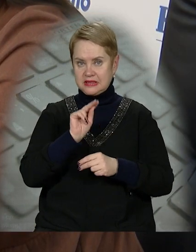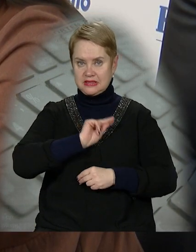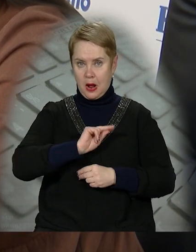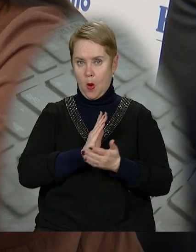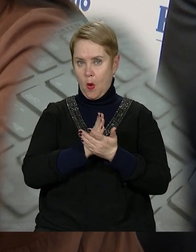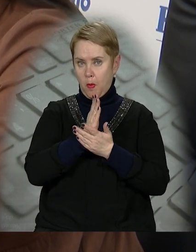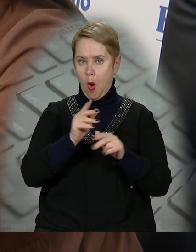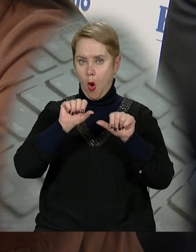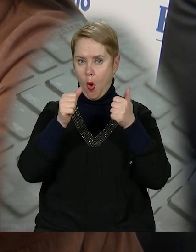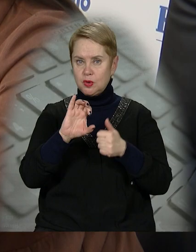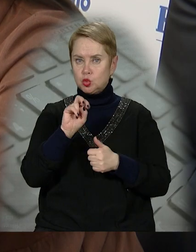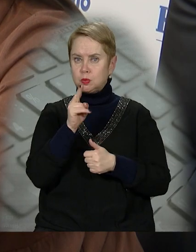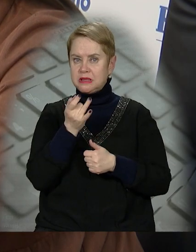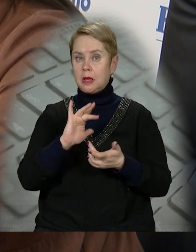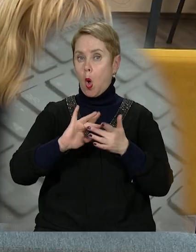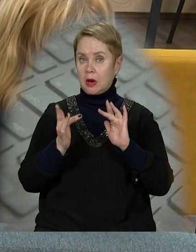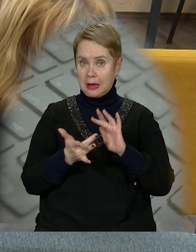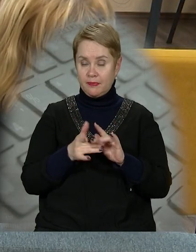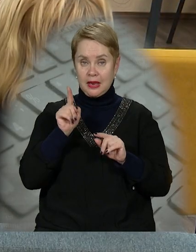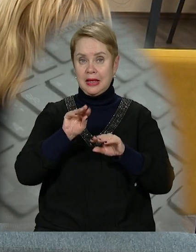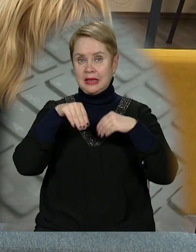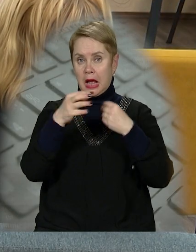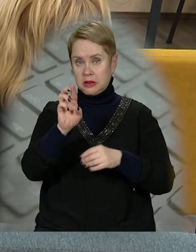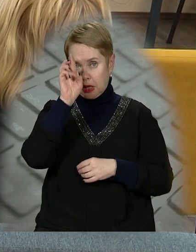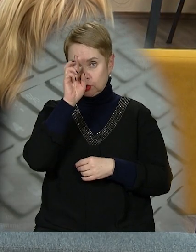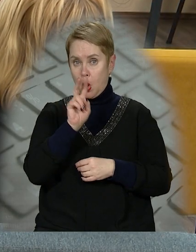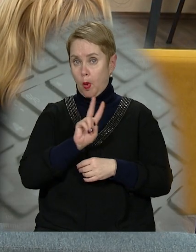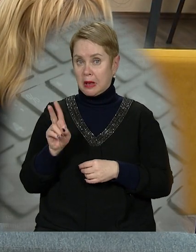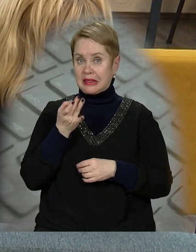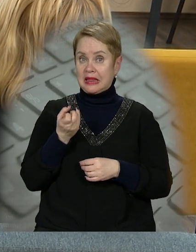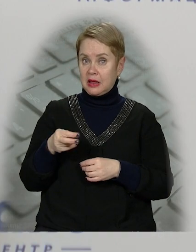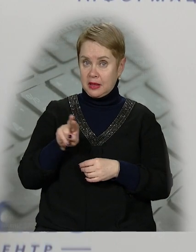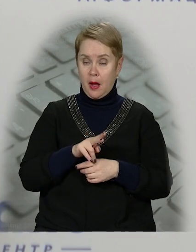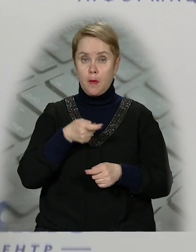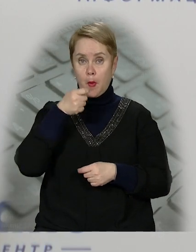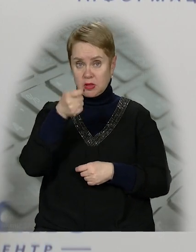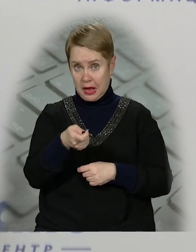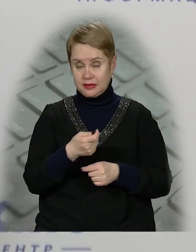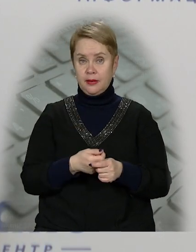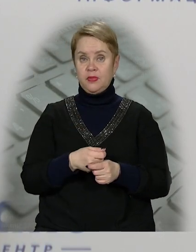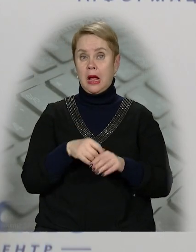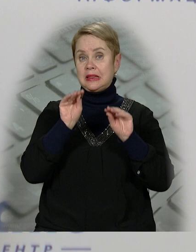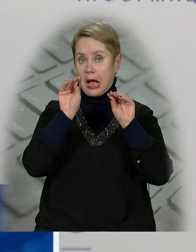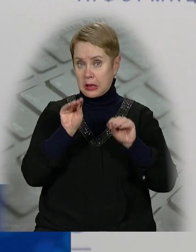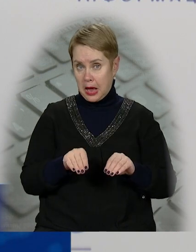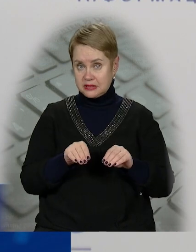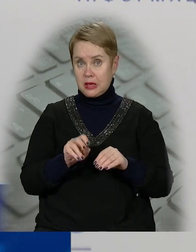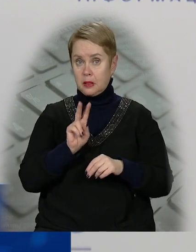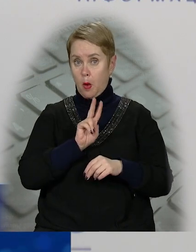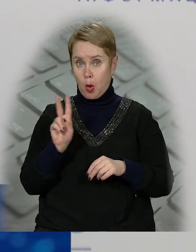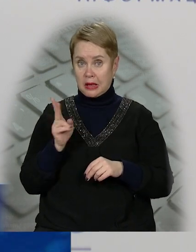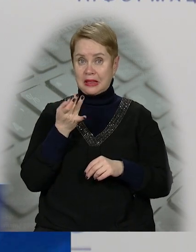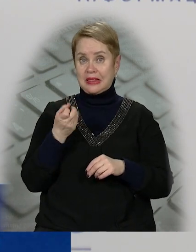запрацювала послуга оформлення субсидій онлайн. Її надає державний портал Дія. Подати заяву та декларацію на